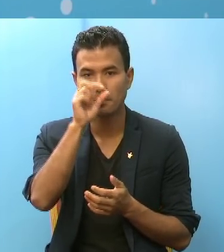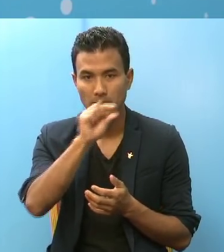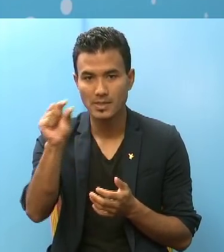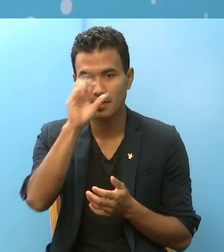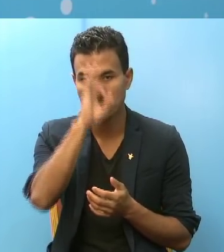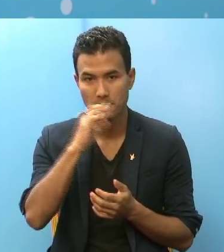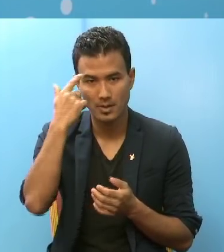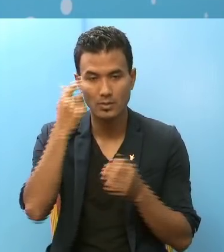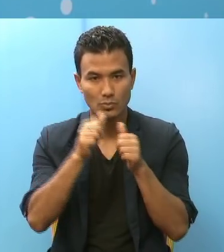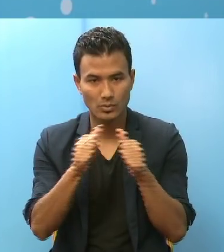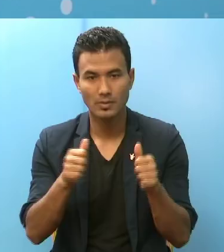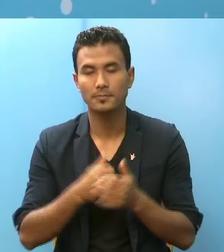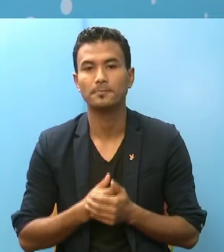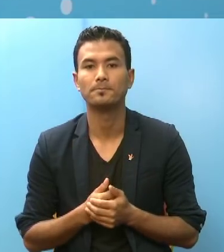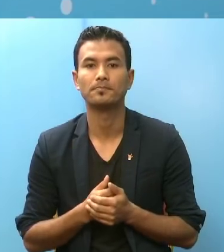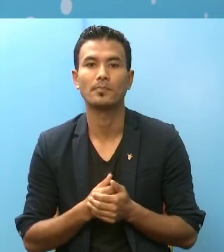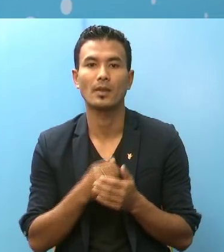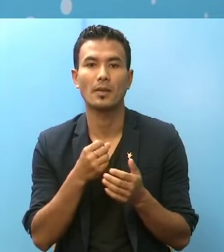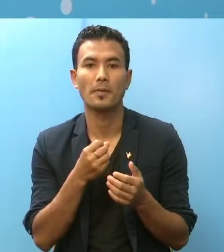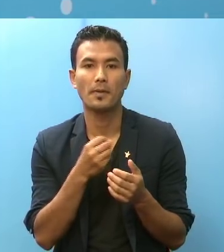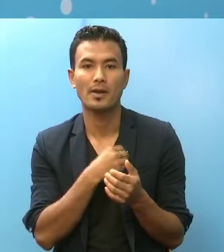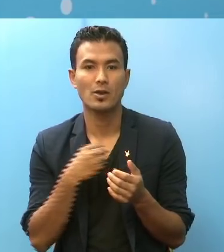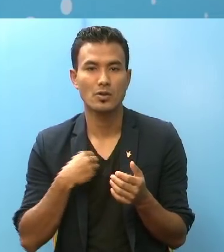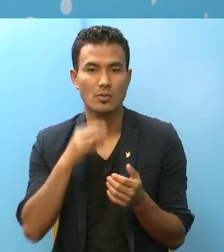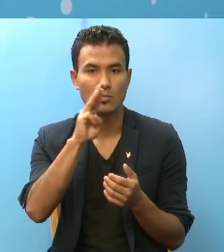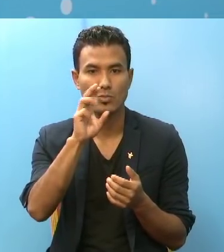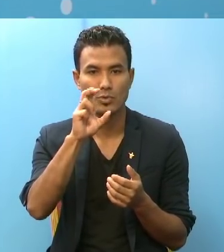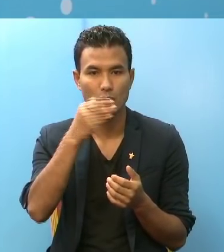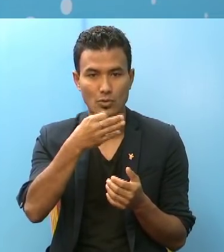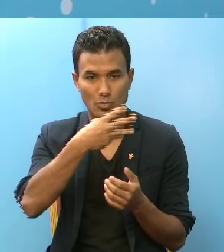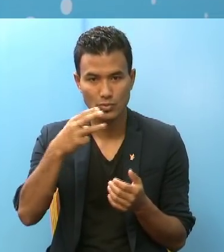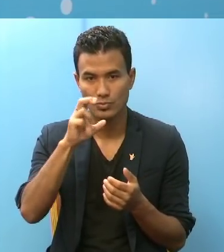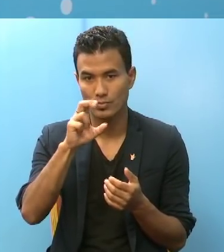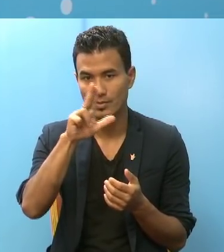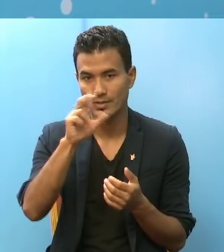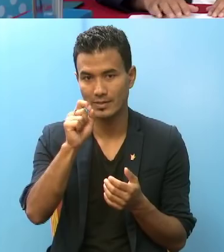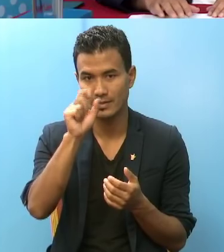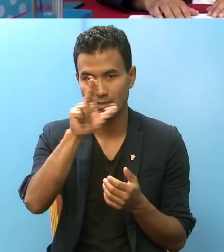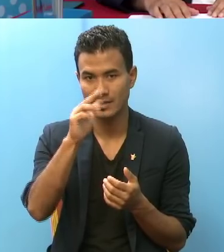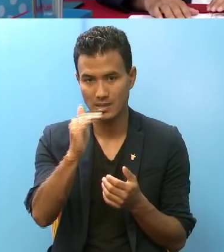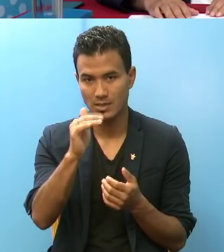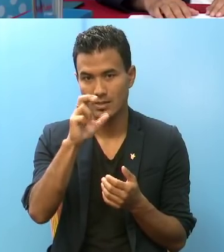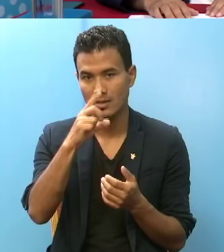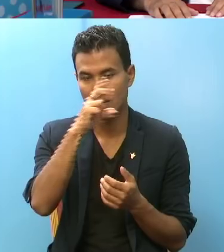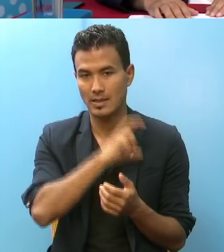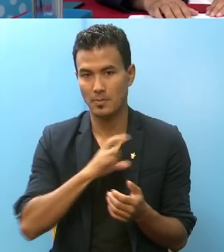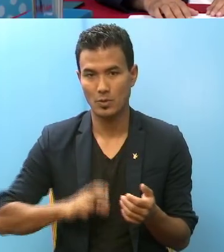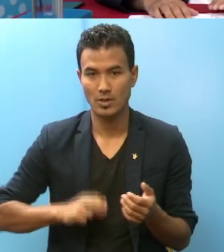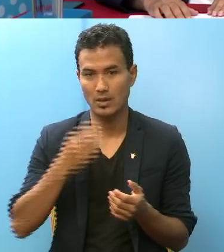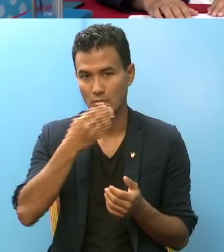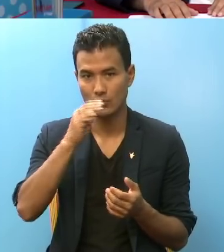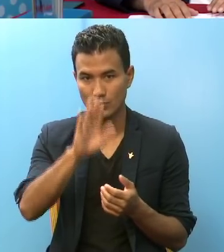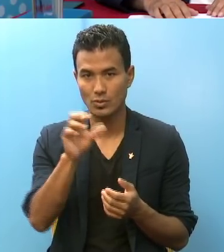विज्यको रूप मां राध्यपक्त आठ्यो मधू दिठ्थित देवकोटा निशगा उन्नुँँ छुँ रहां